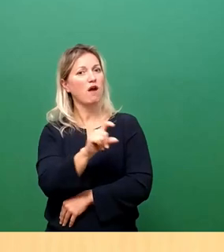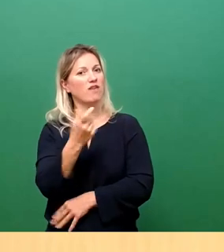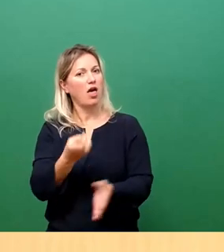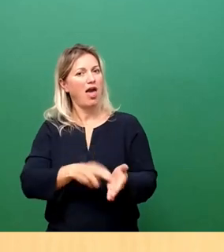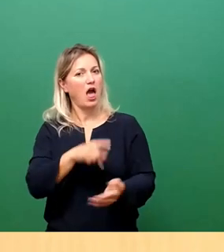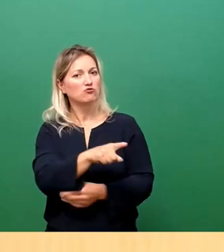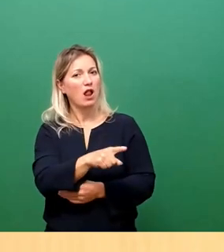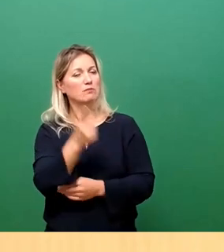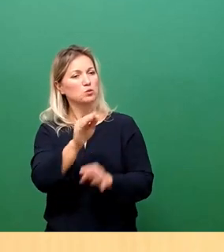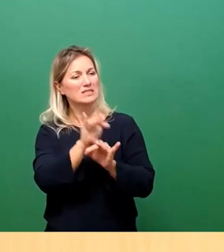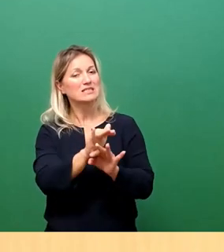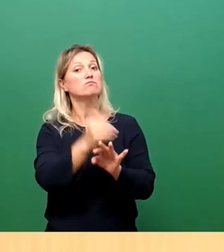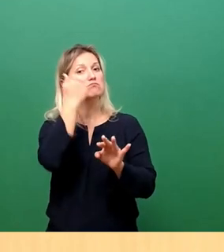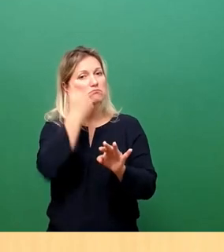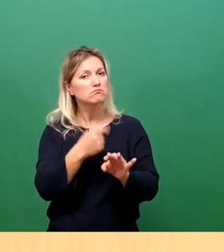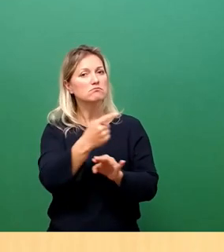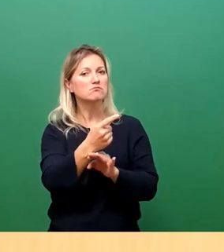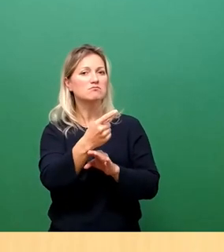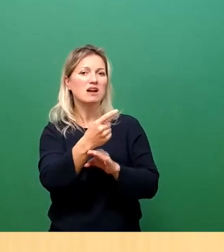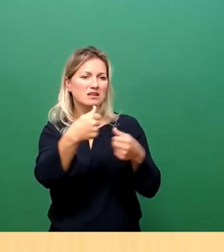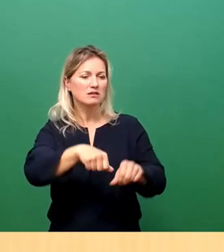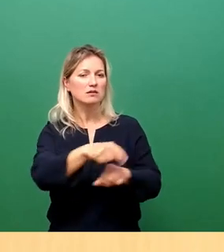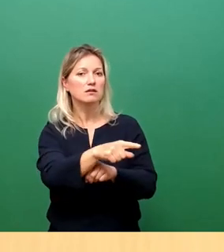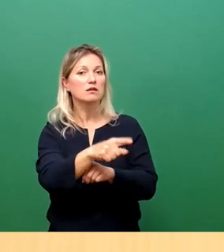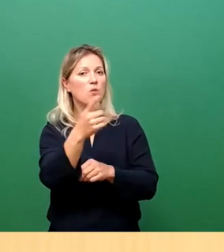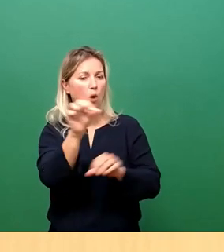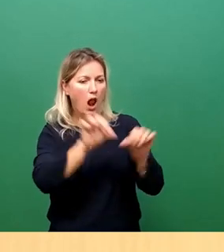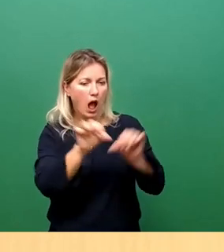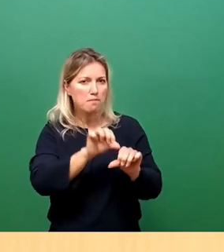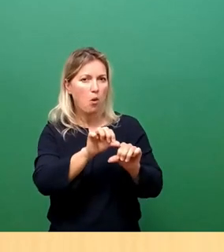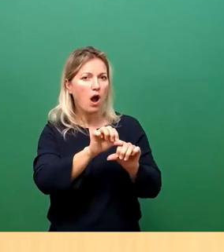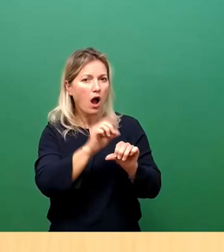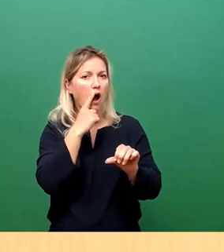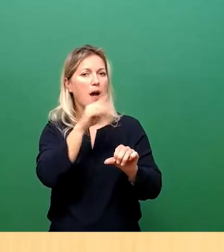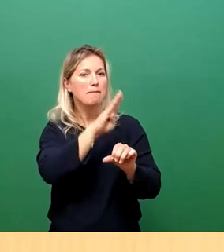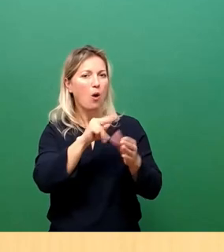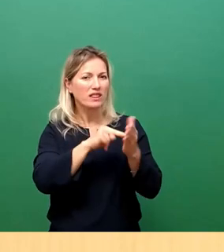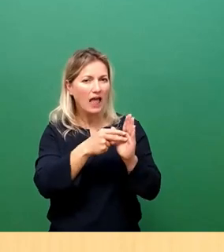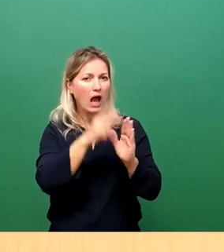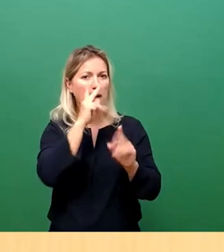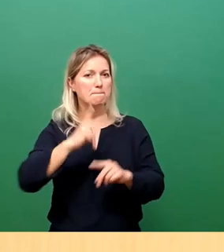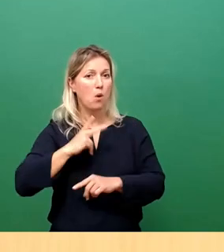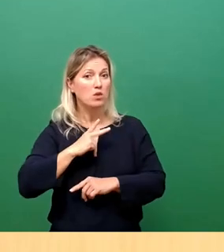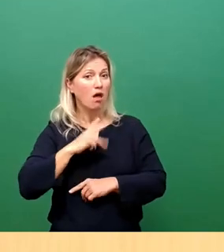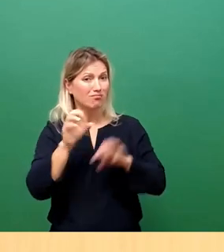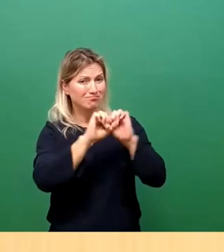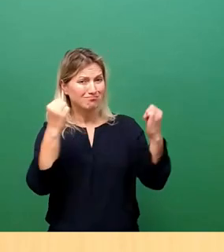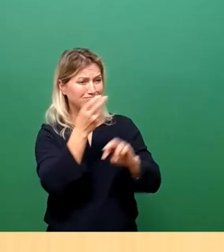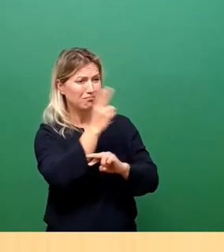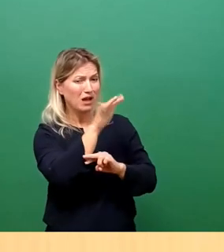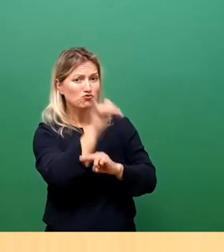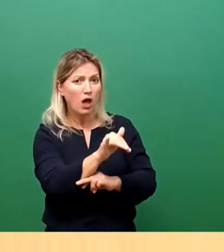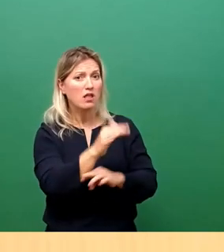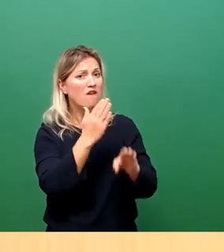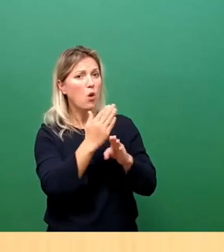variantenflexiblere Impfstoffe, die in den Laboren von Biontech und Moderna bereits längst in den Schränken stehen, zur Zulassung